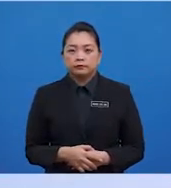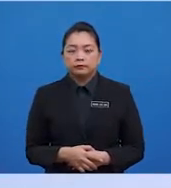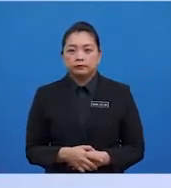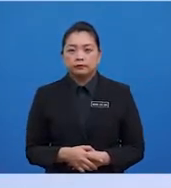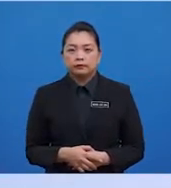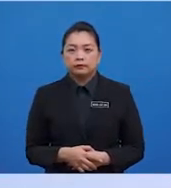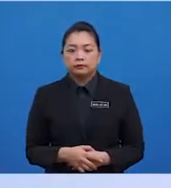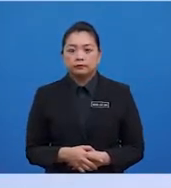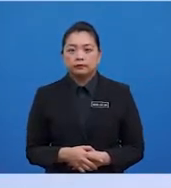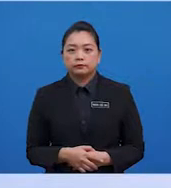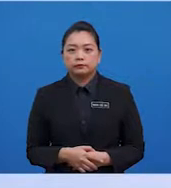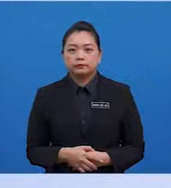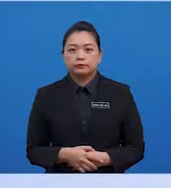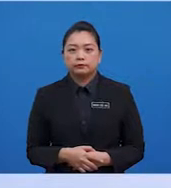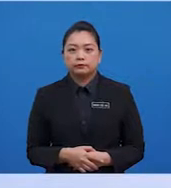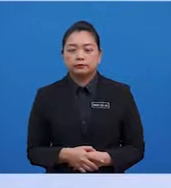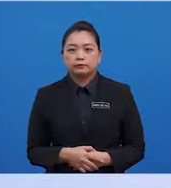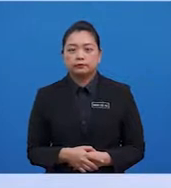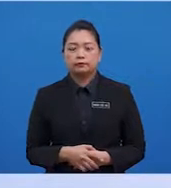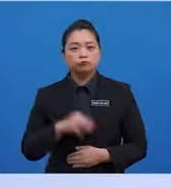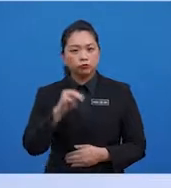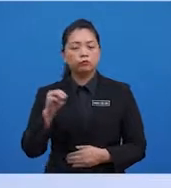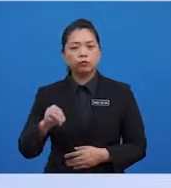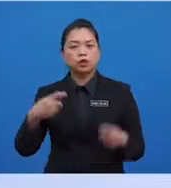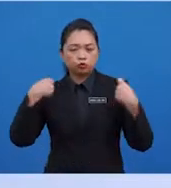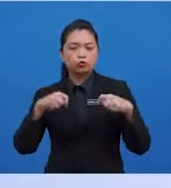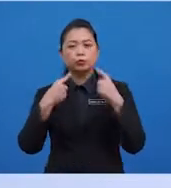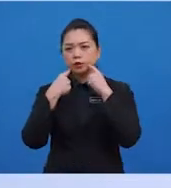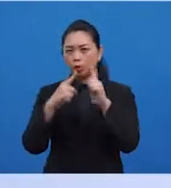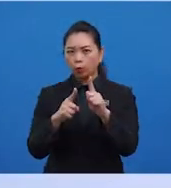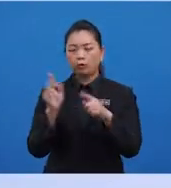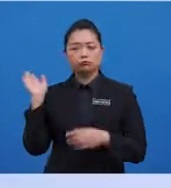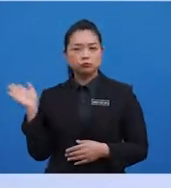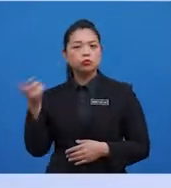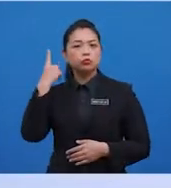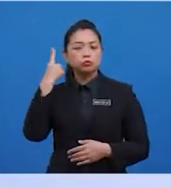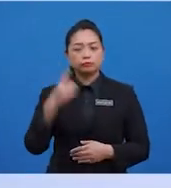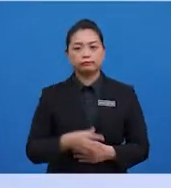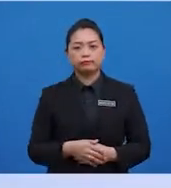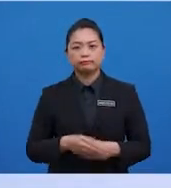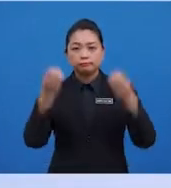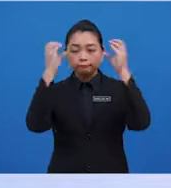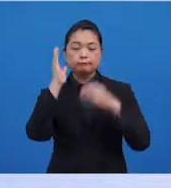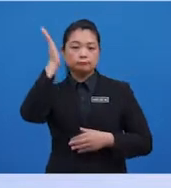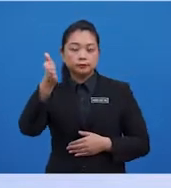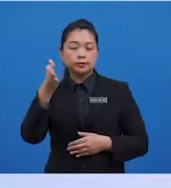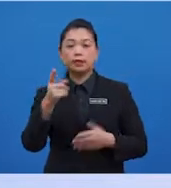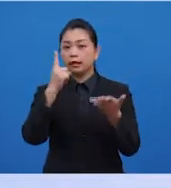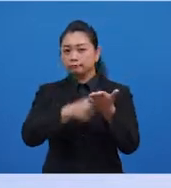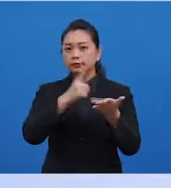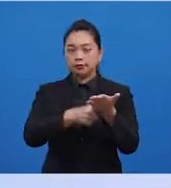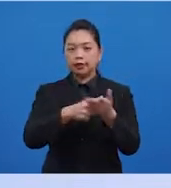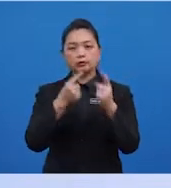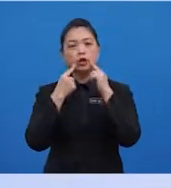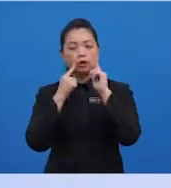Tutup tanda kurung dakap. Murid-murid cuba menjawab soalan ini dahulu. Cikgu akan berbincang